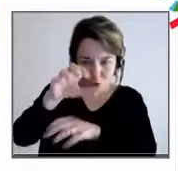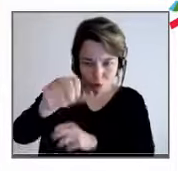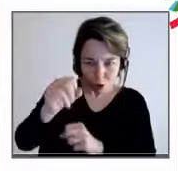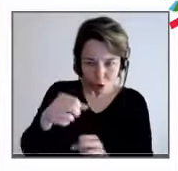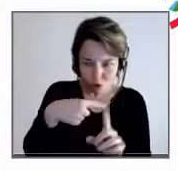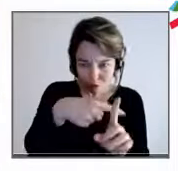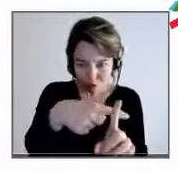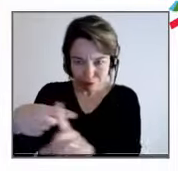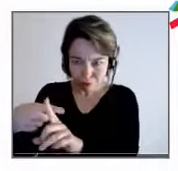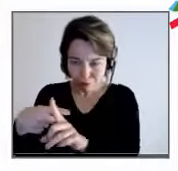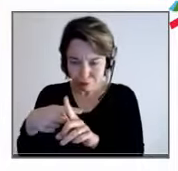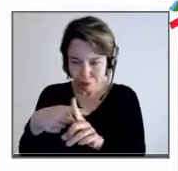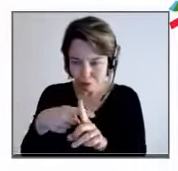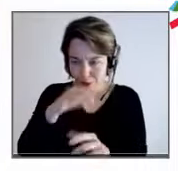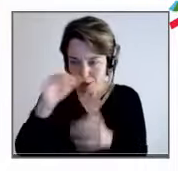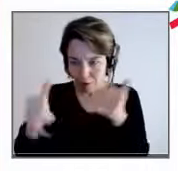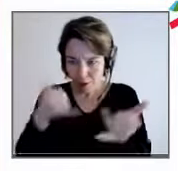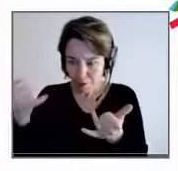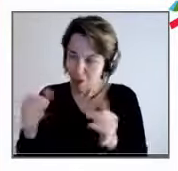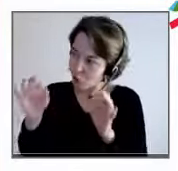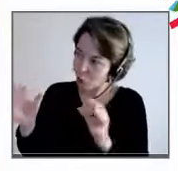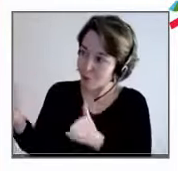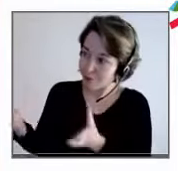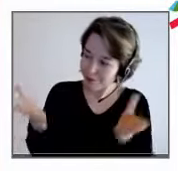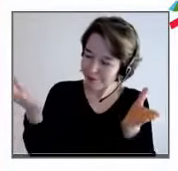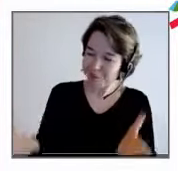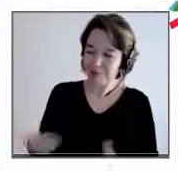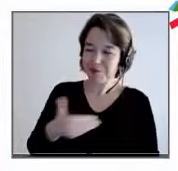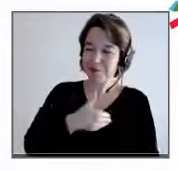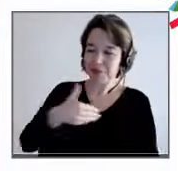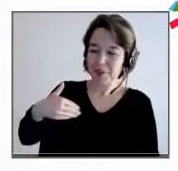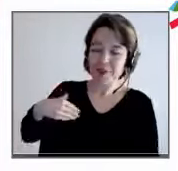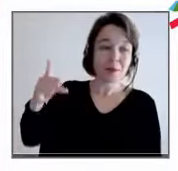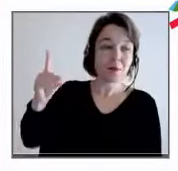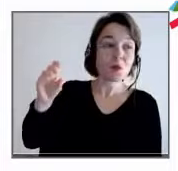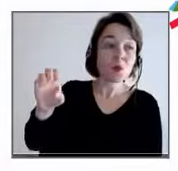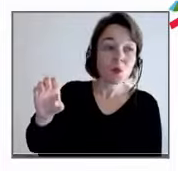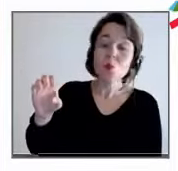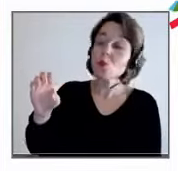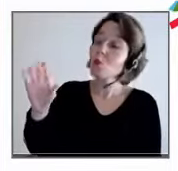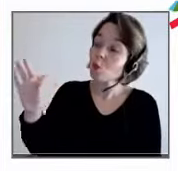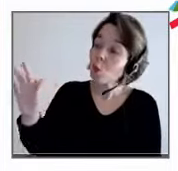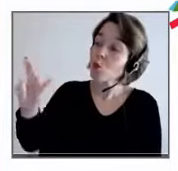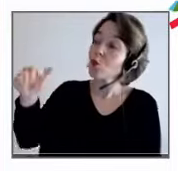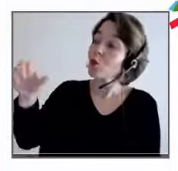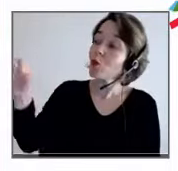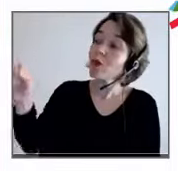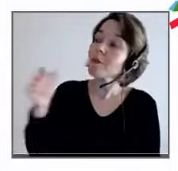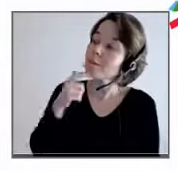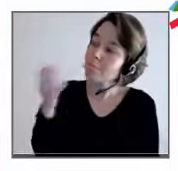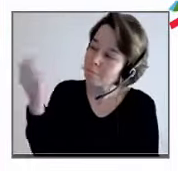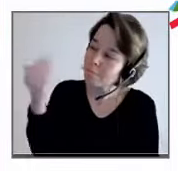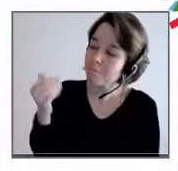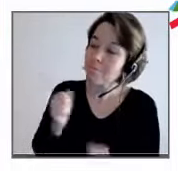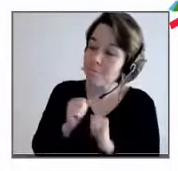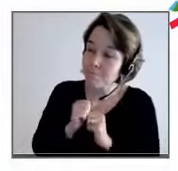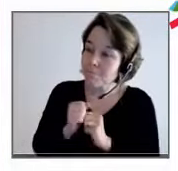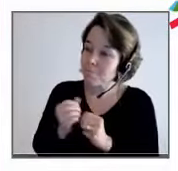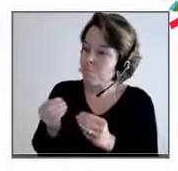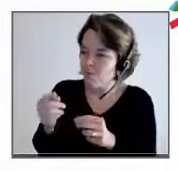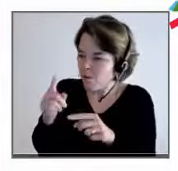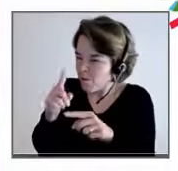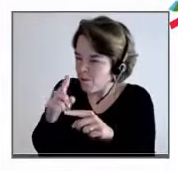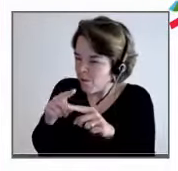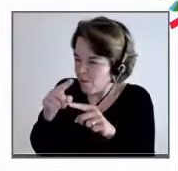Alors, Juliette Funès, je peux dire un petit peu pour pimenter un peu le débat, beaucoup de choses vous agacent. Le